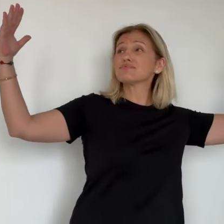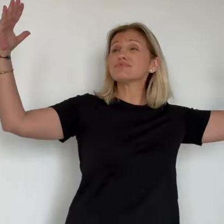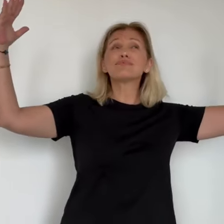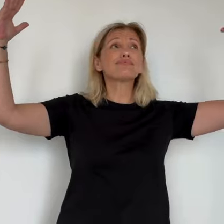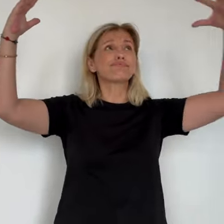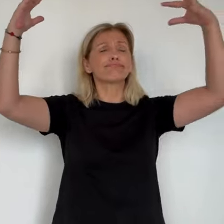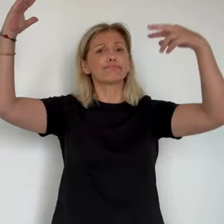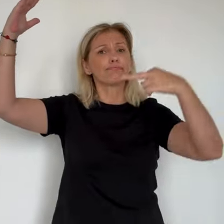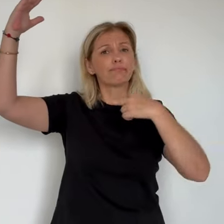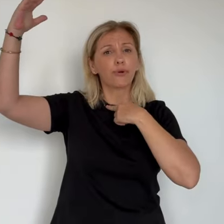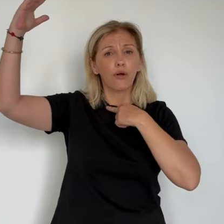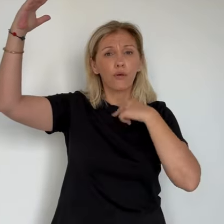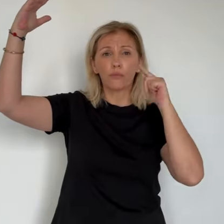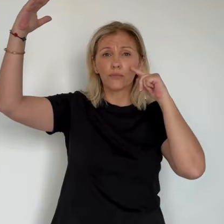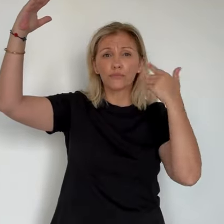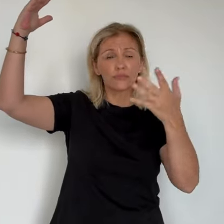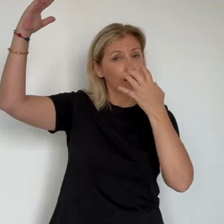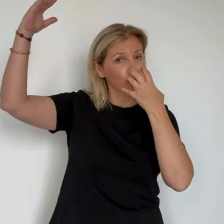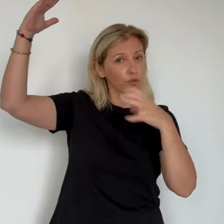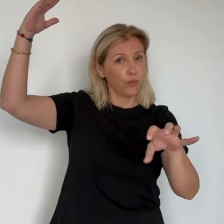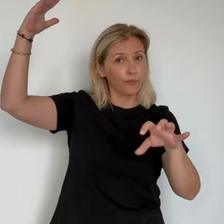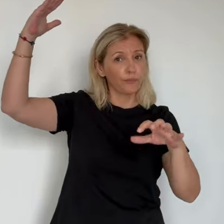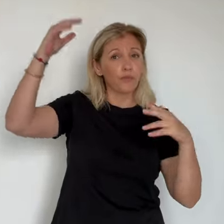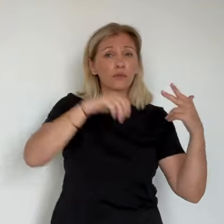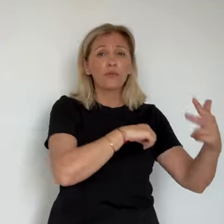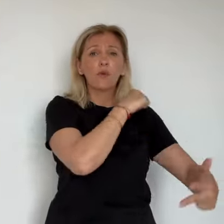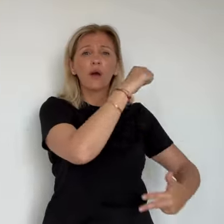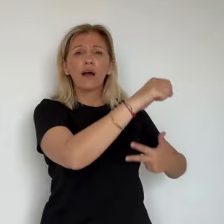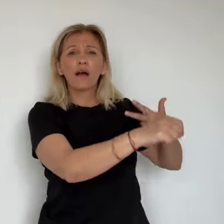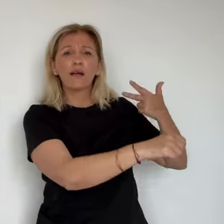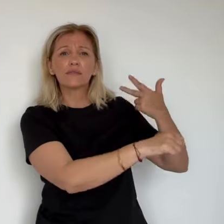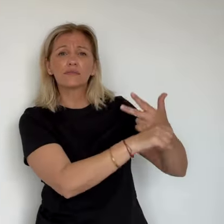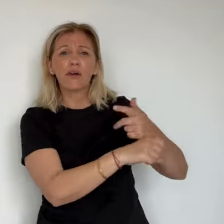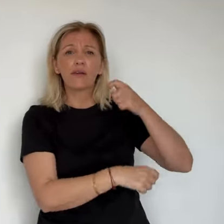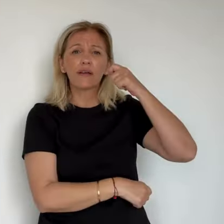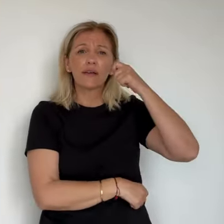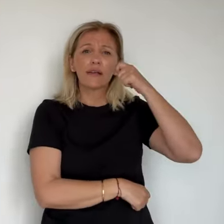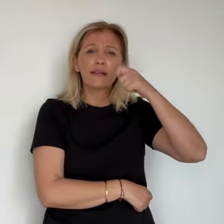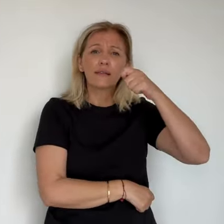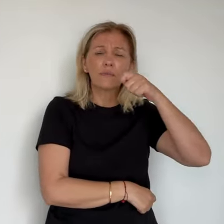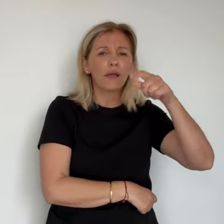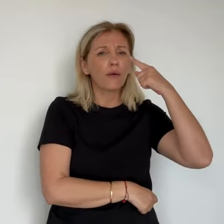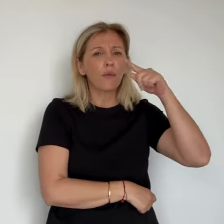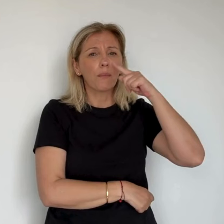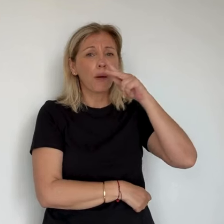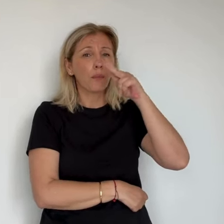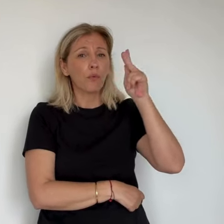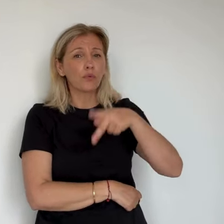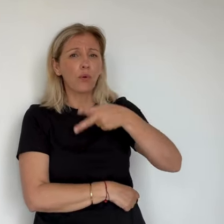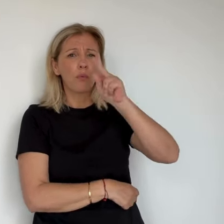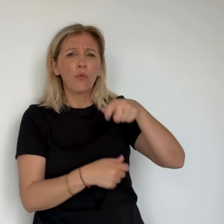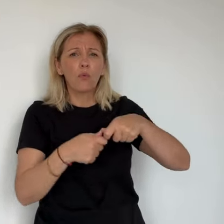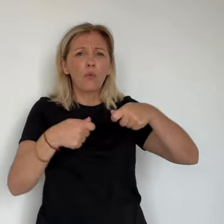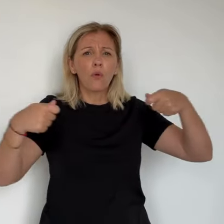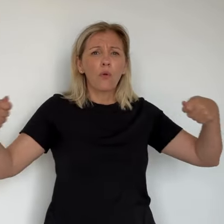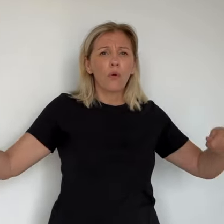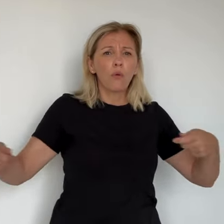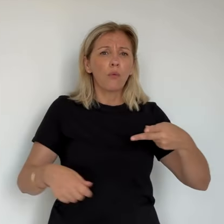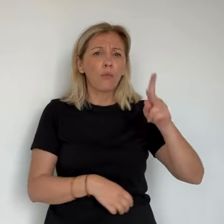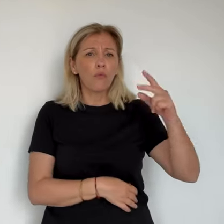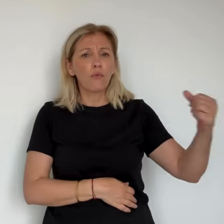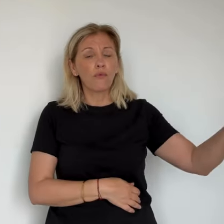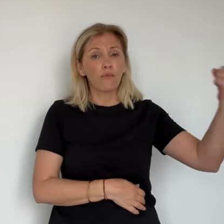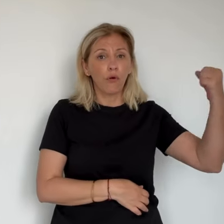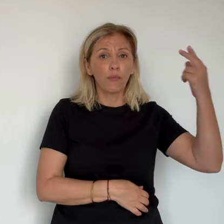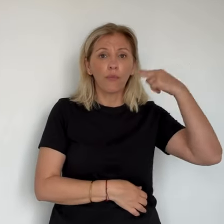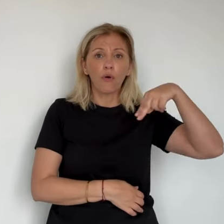fine provoquée par l'arrivée d'une masse d'air chargée de poussière du Sahara. Un phénomène naturel qui arrive du sud et reste bloqué par